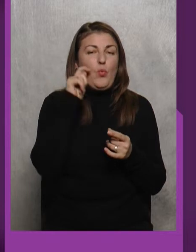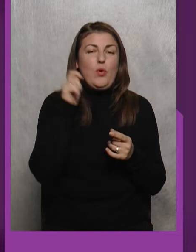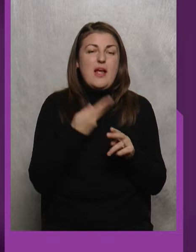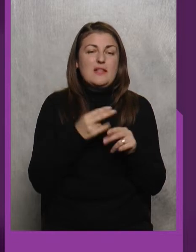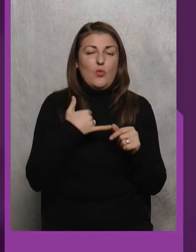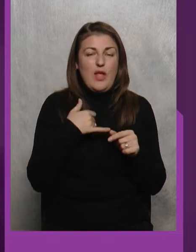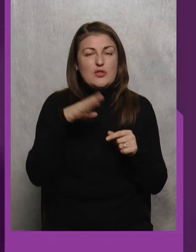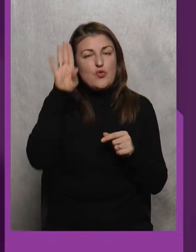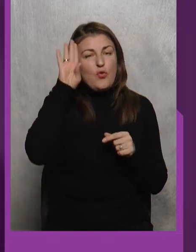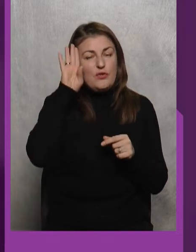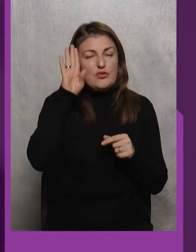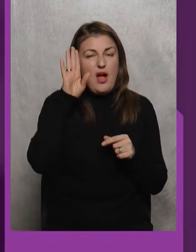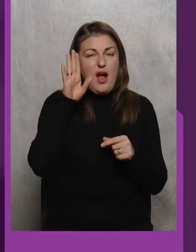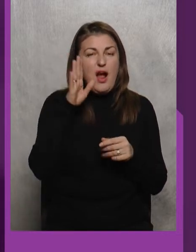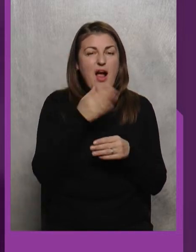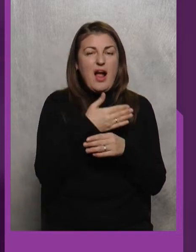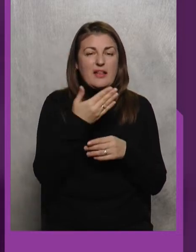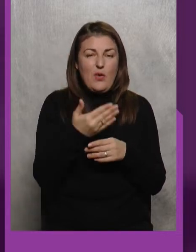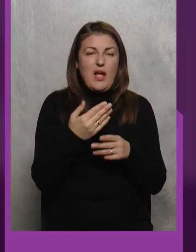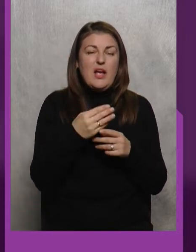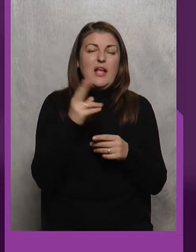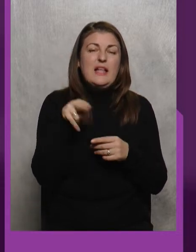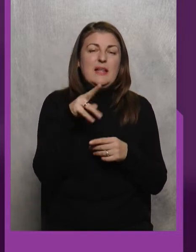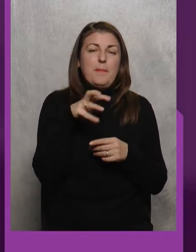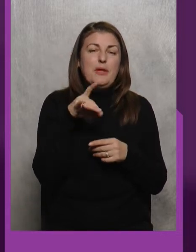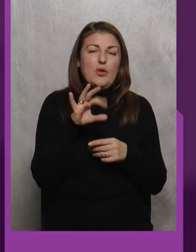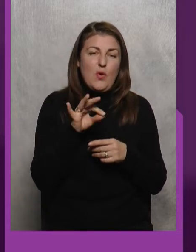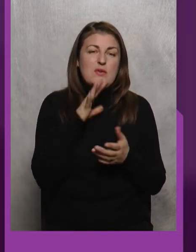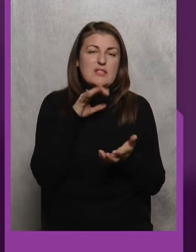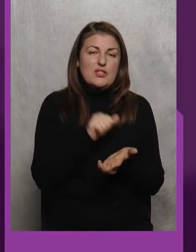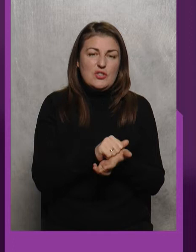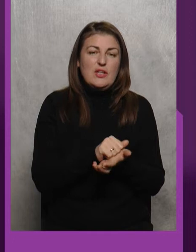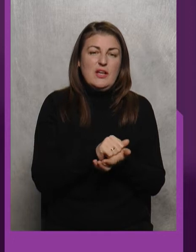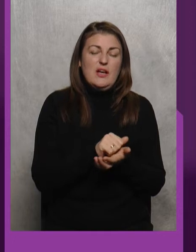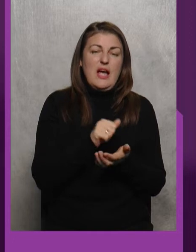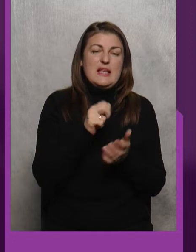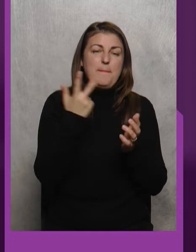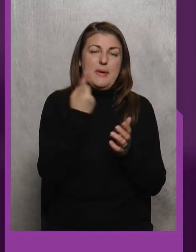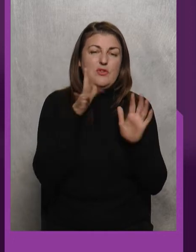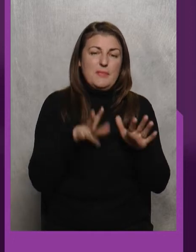Чоловіча категорія Шерітов Дмитро Перше місце 73 кг